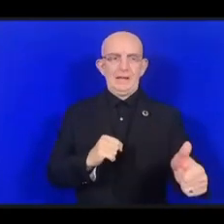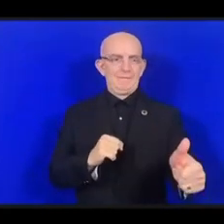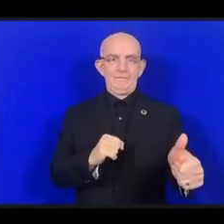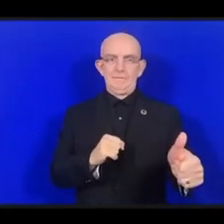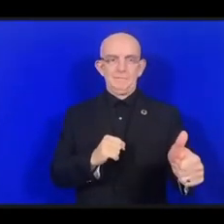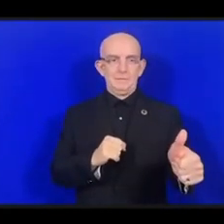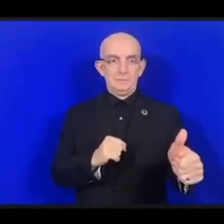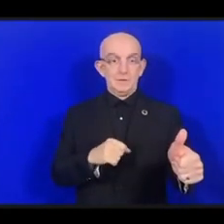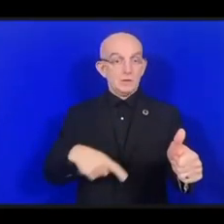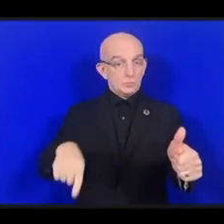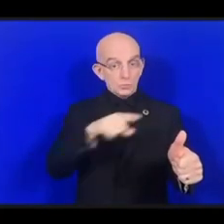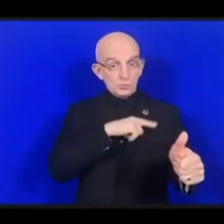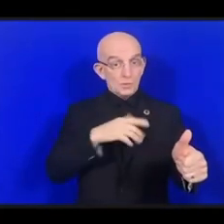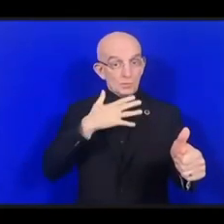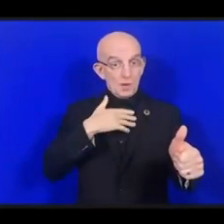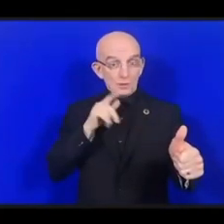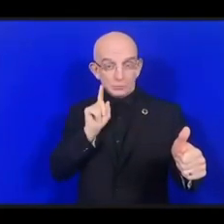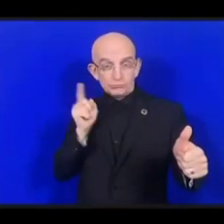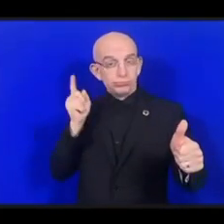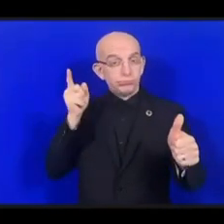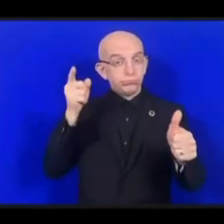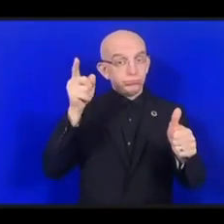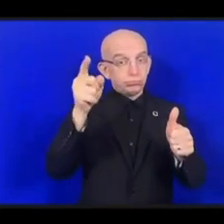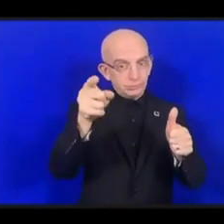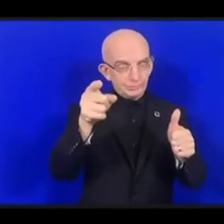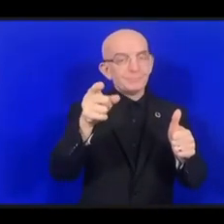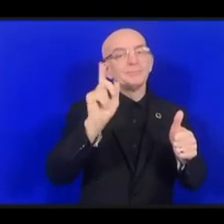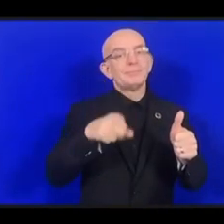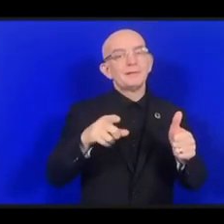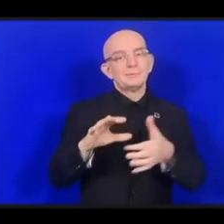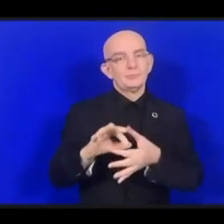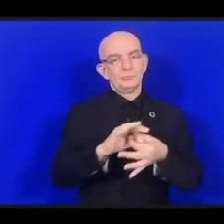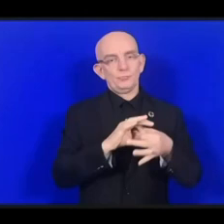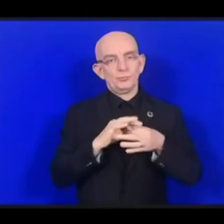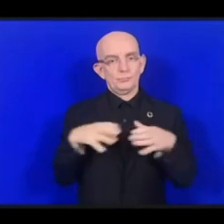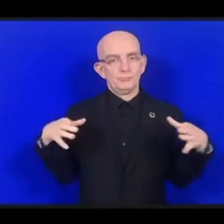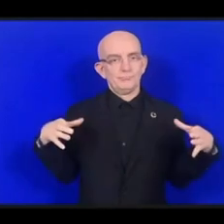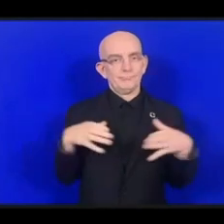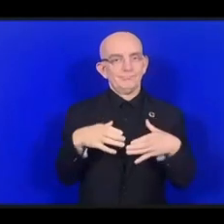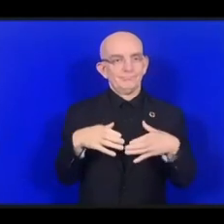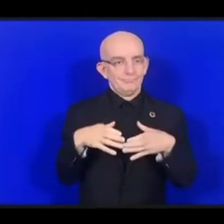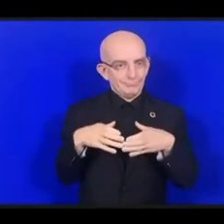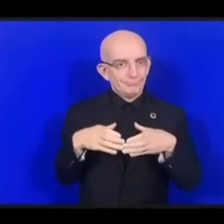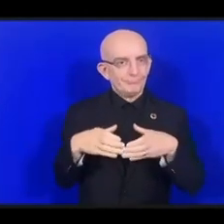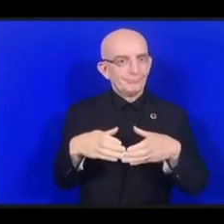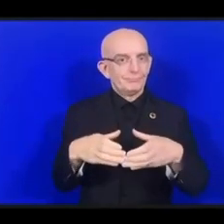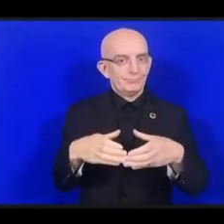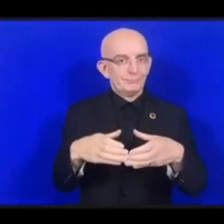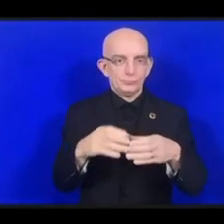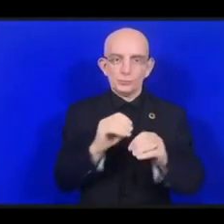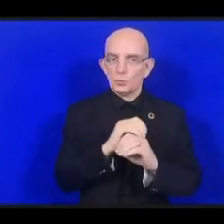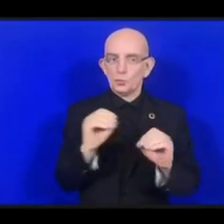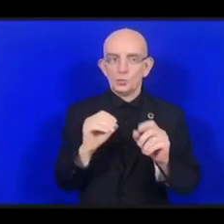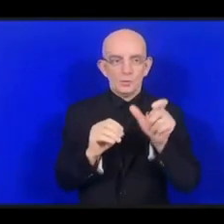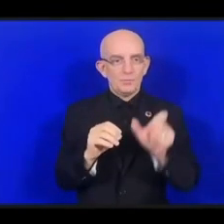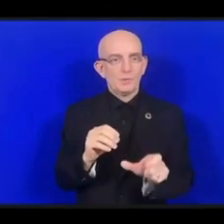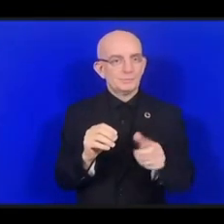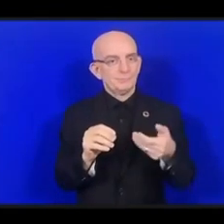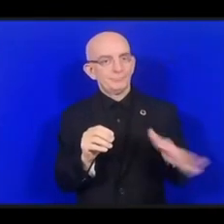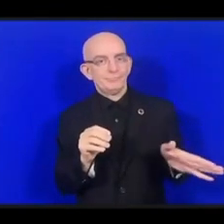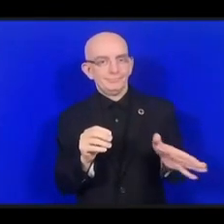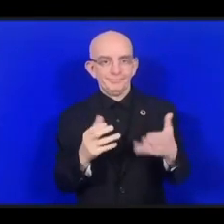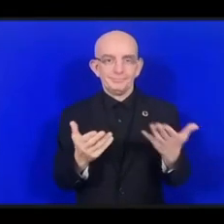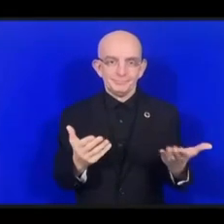Хотите уйти далеко – идите вместе. Так давайте же сделаем так, чтобы никто не остался за бортом. Благодарю вас за внимание.